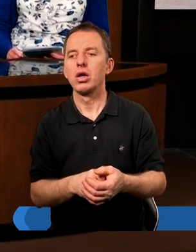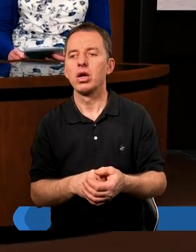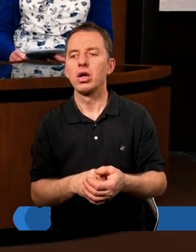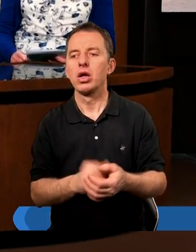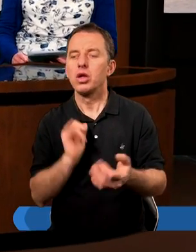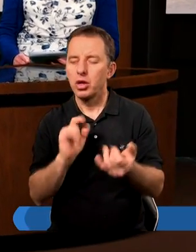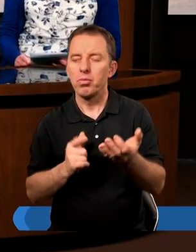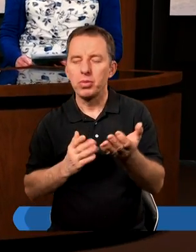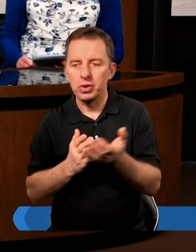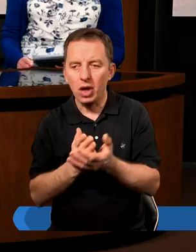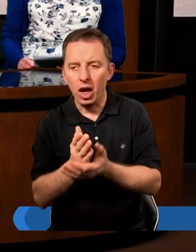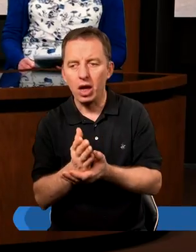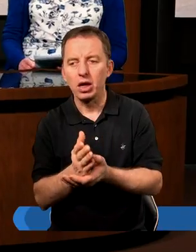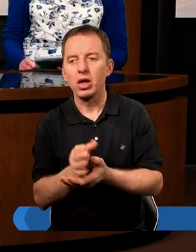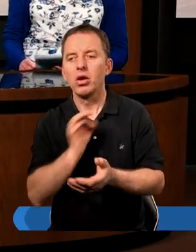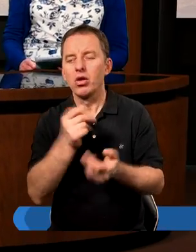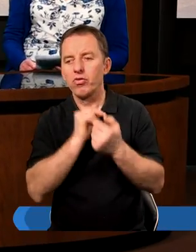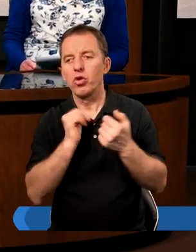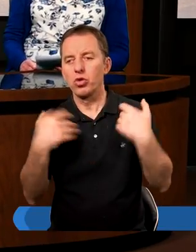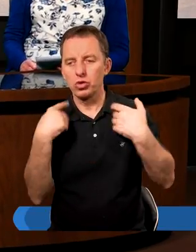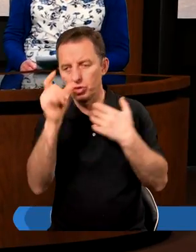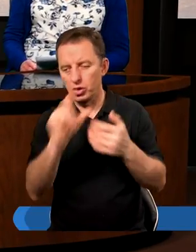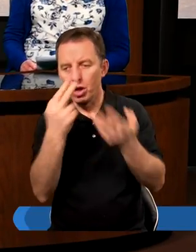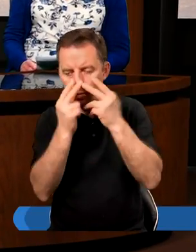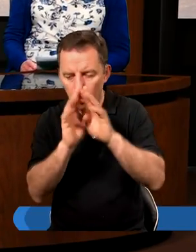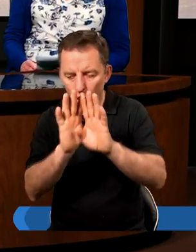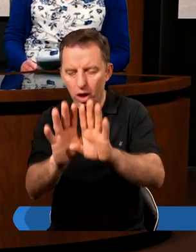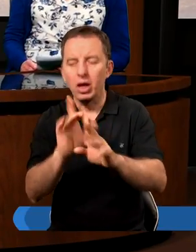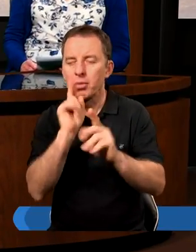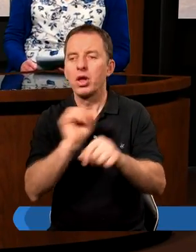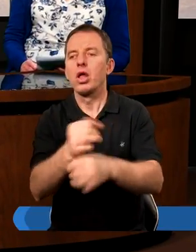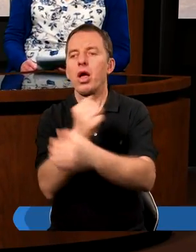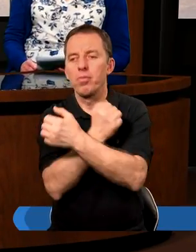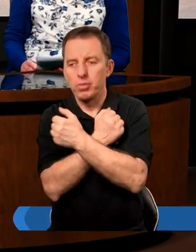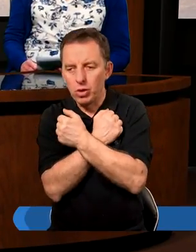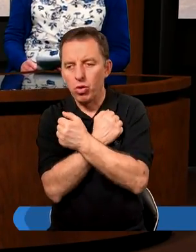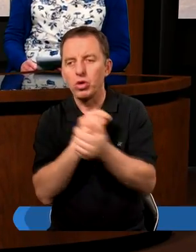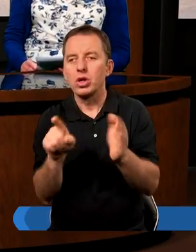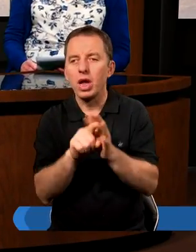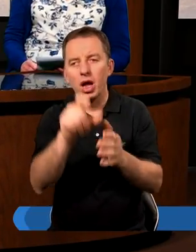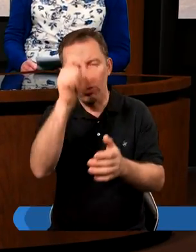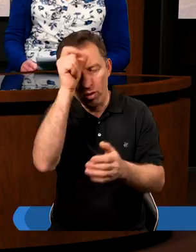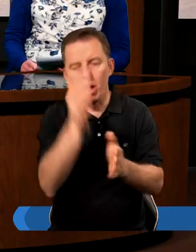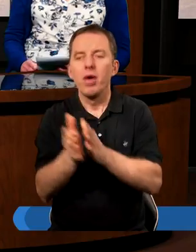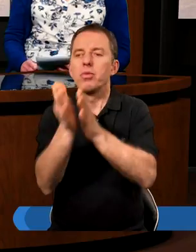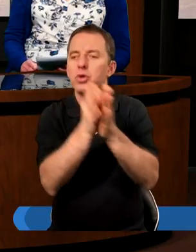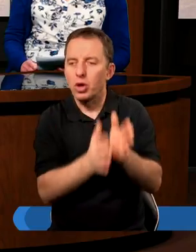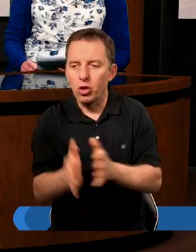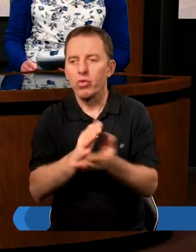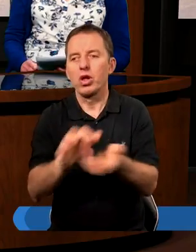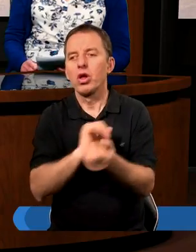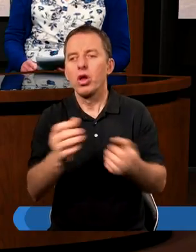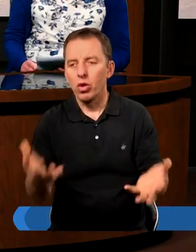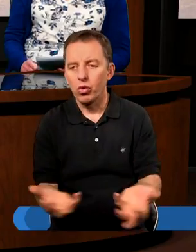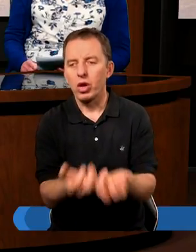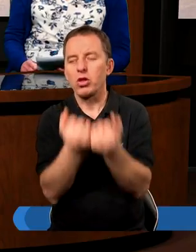przez swój żywot na tej ziemi pokazał, czym tak naprawdę jest miłość wobec człowieka, a i też przygotował środki, żeby tego